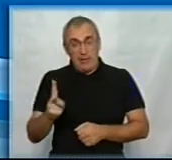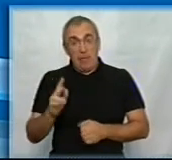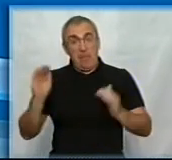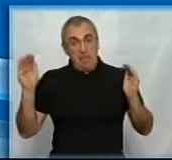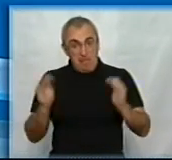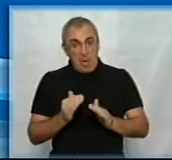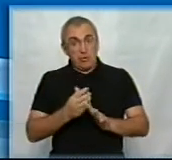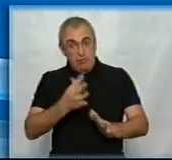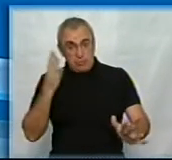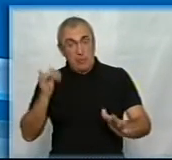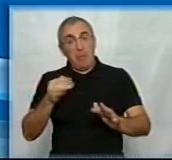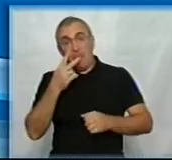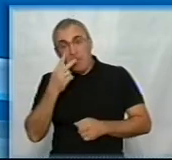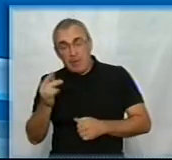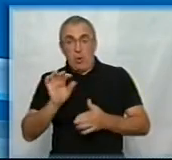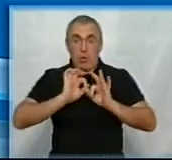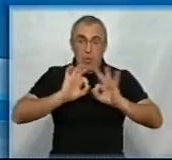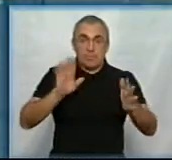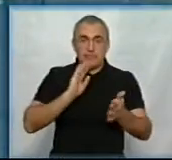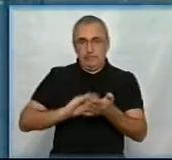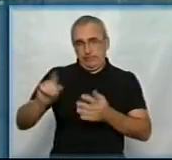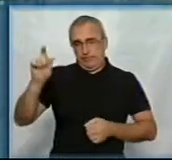черги, бачила і розповість Ольга Проценко.